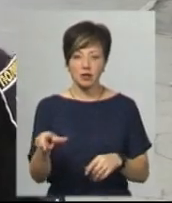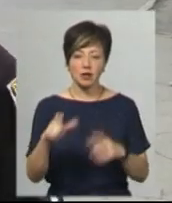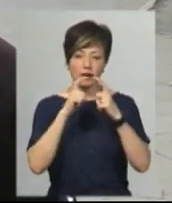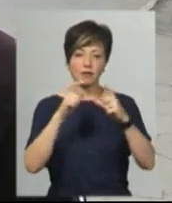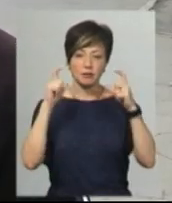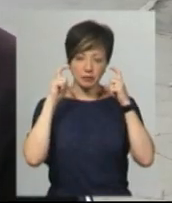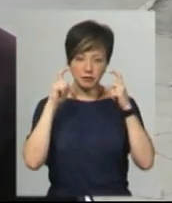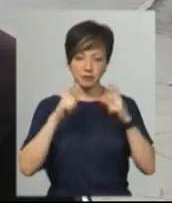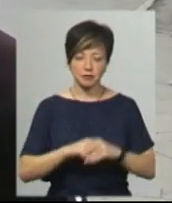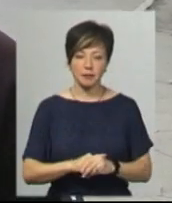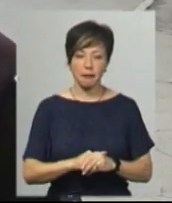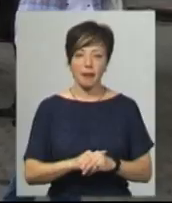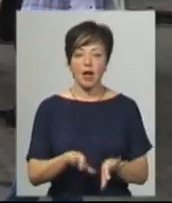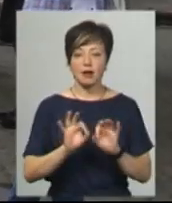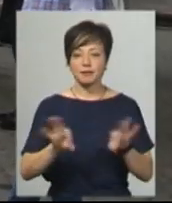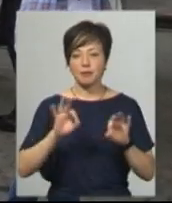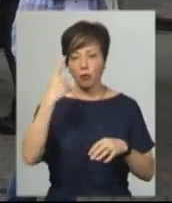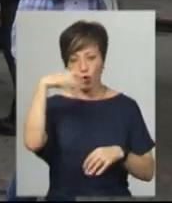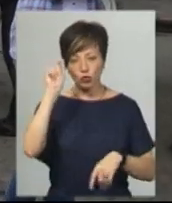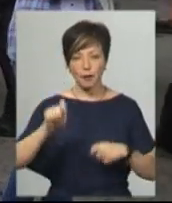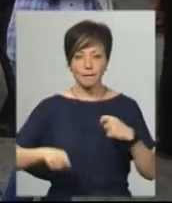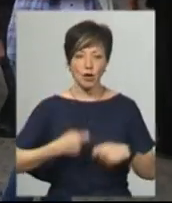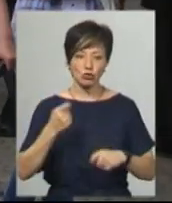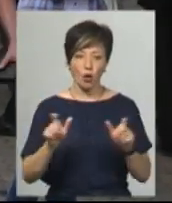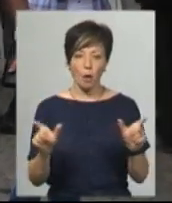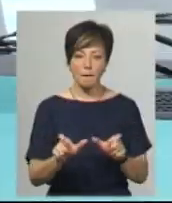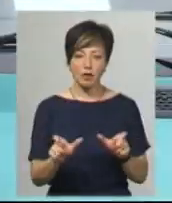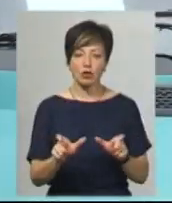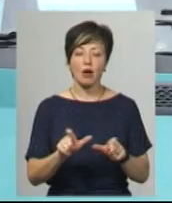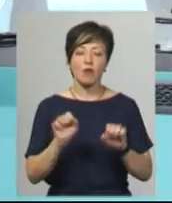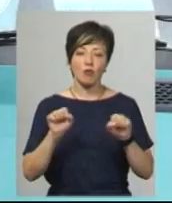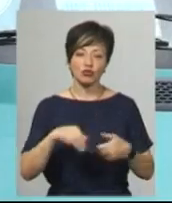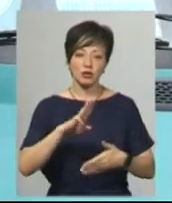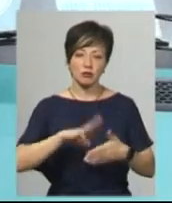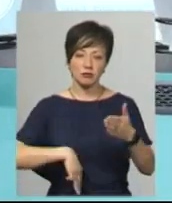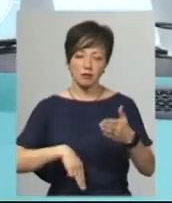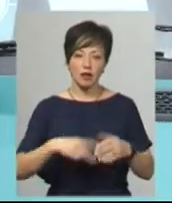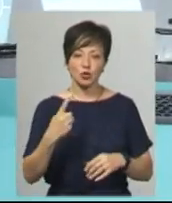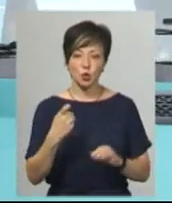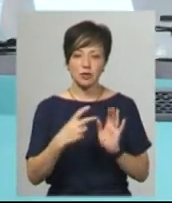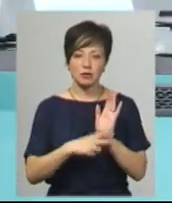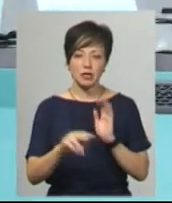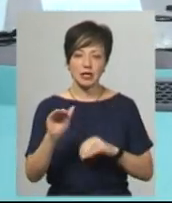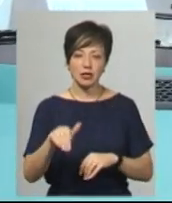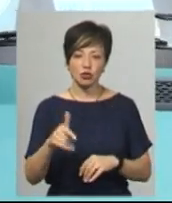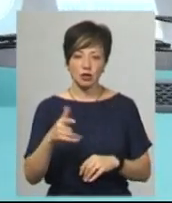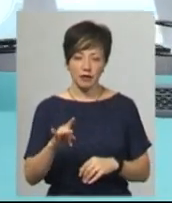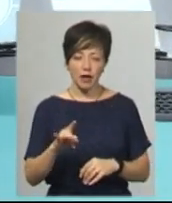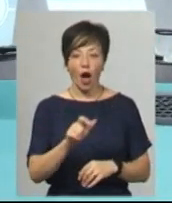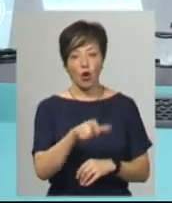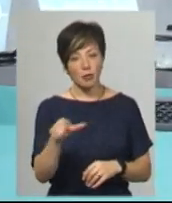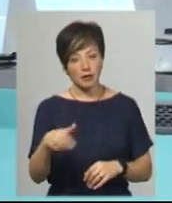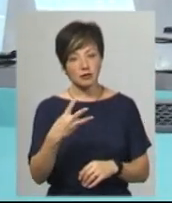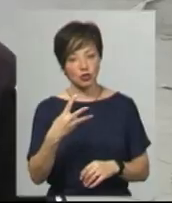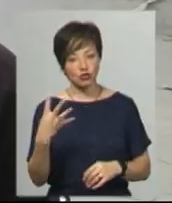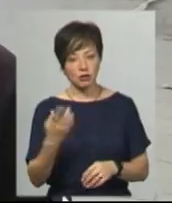індивідуального захисту. За словами Роксолани Вовренюк, за порушення карантинних обмежень посадовцям можуть уштрафувати максимум на 170 тисяч гривень, громадян – на